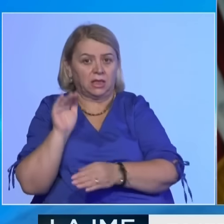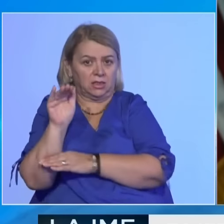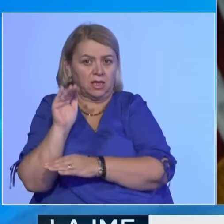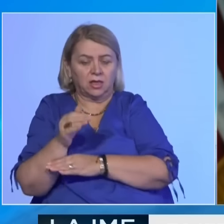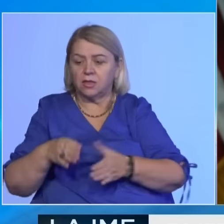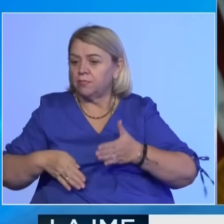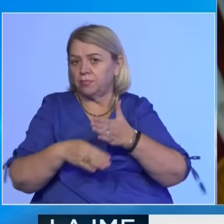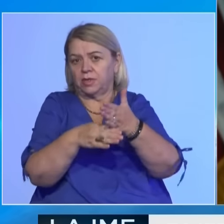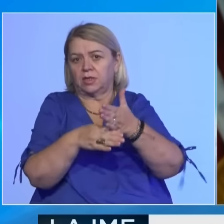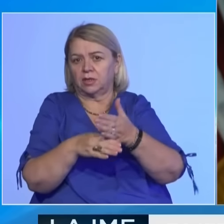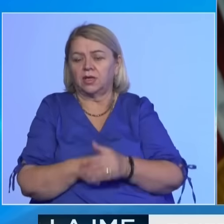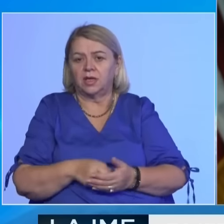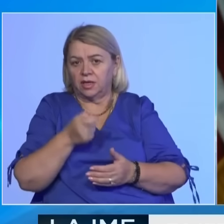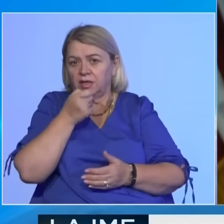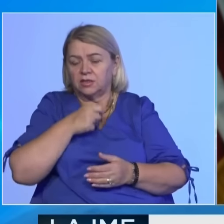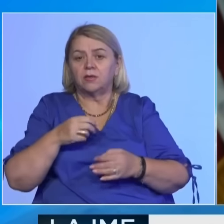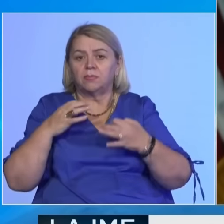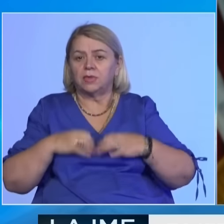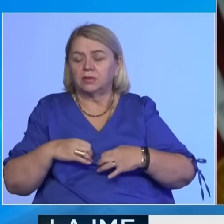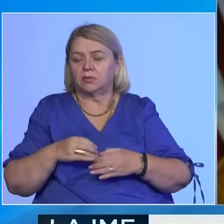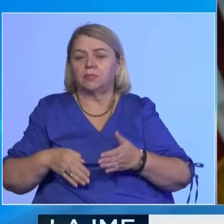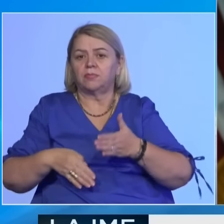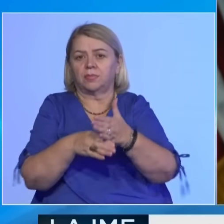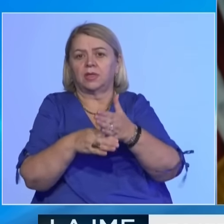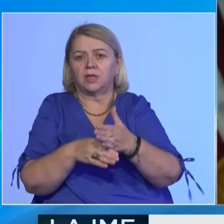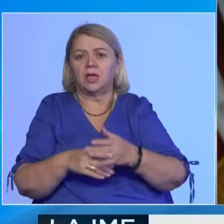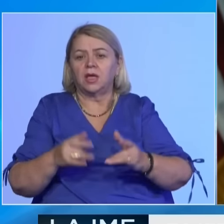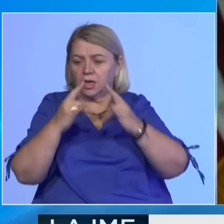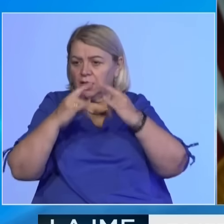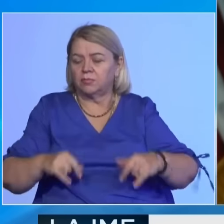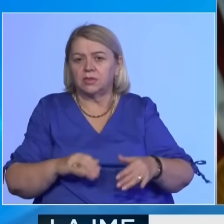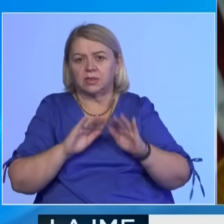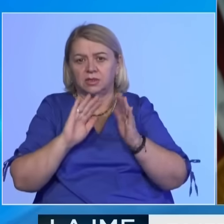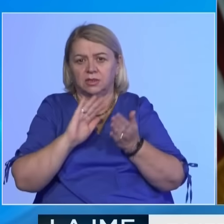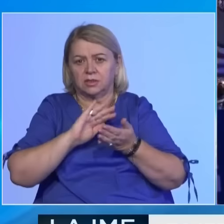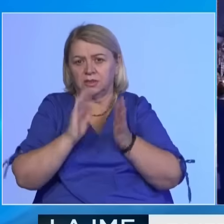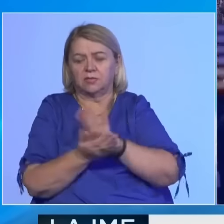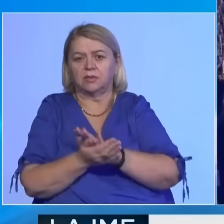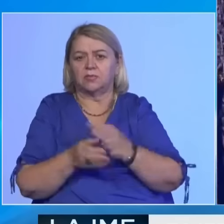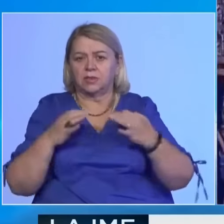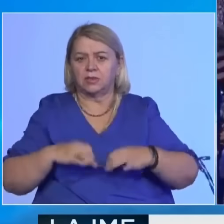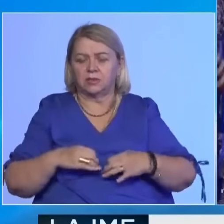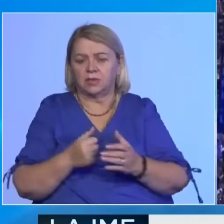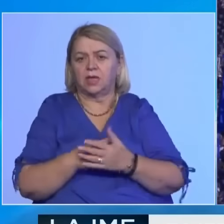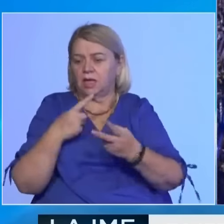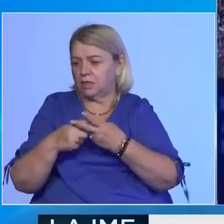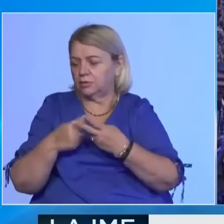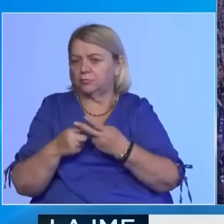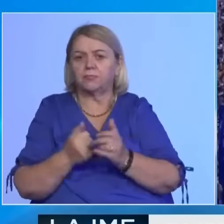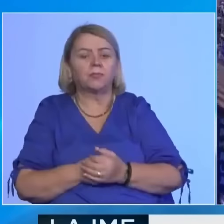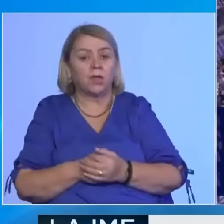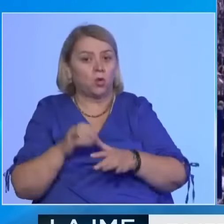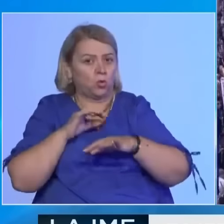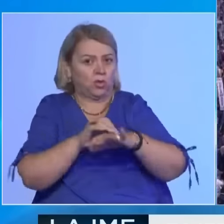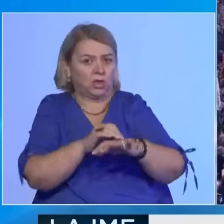përkrahën e ishë zëvëns presidentit Cheney e ka përkrahur kampi i zëvëns presidentës Harris. Jen O'Malley Dillon, u